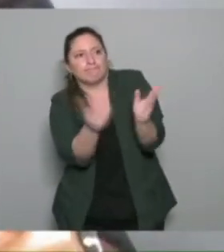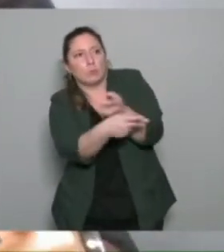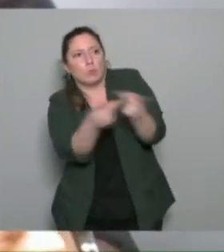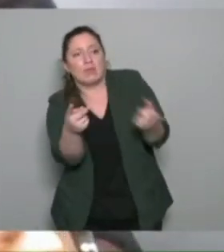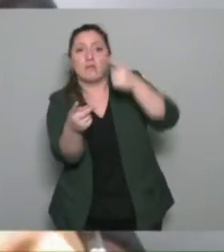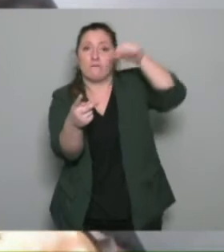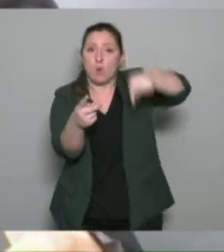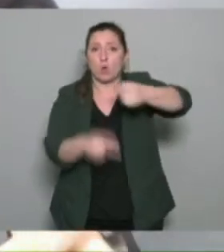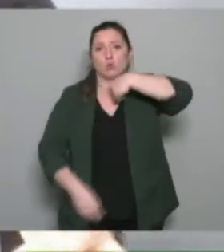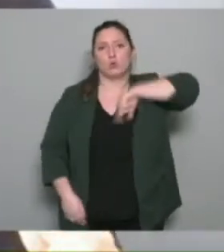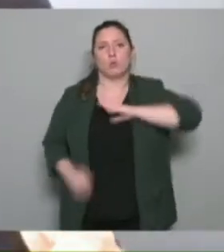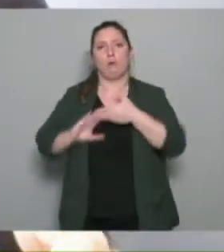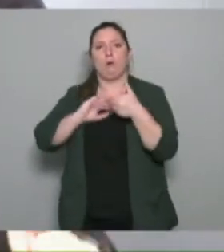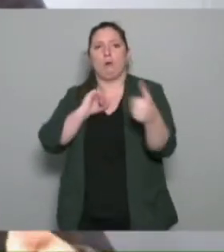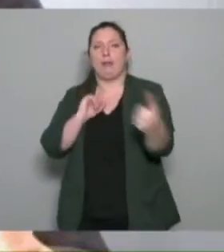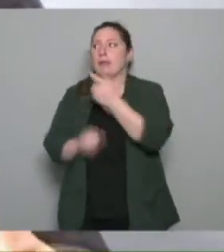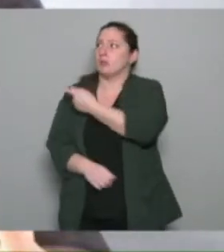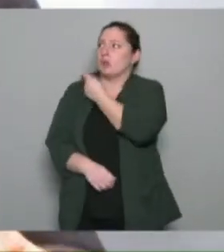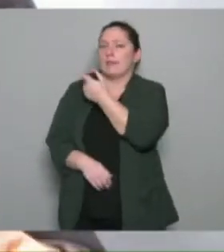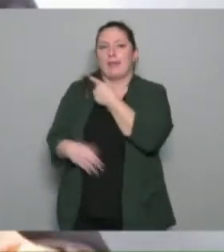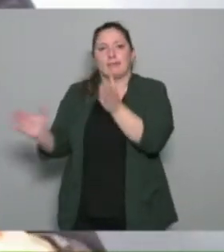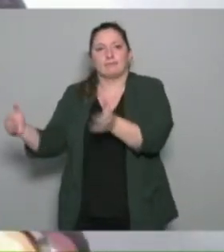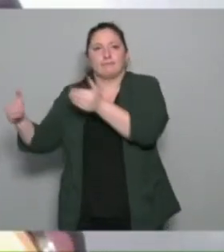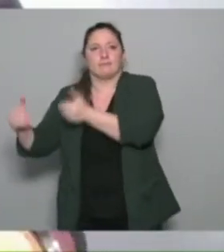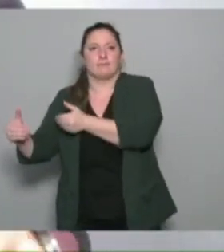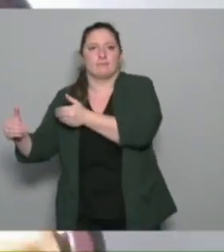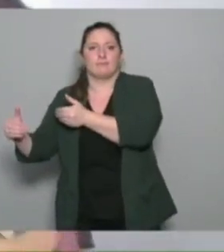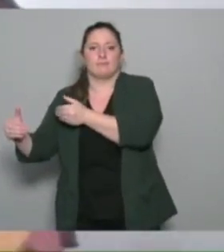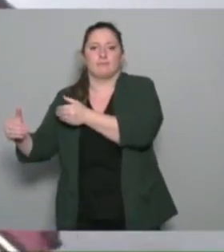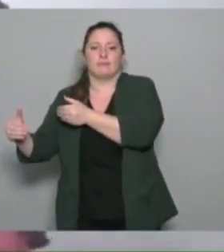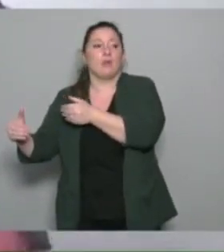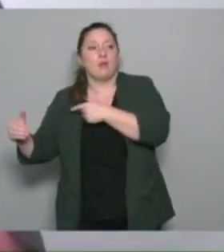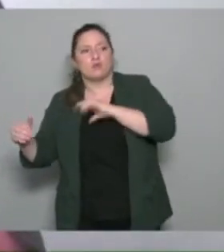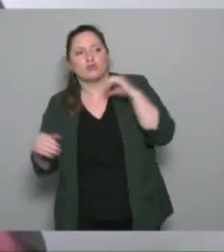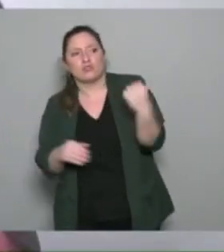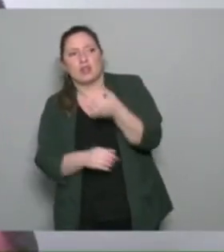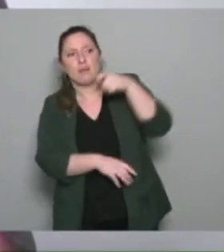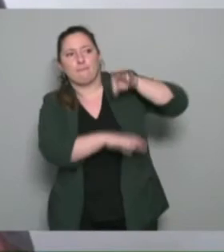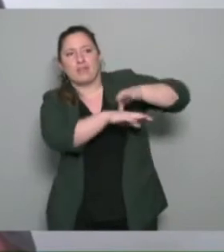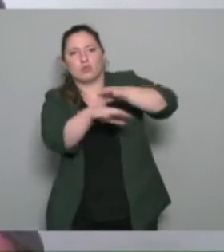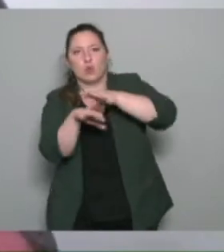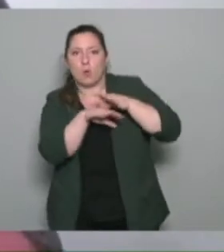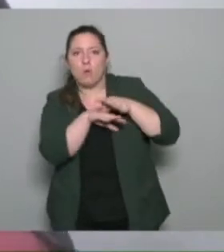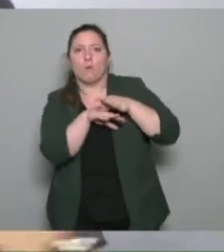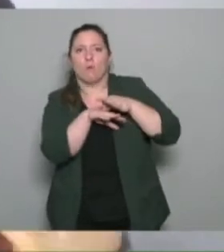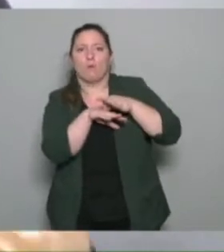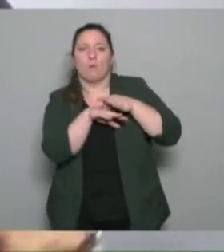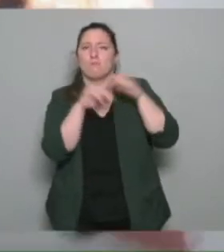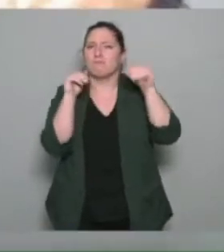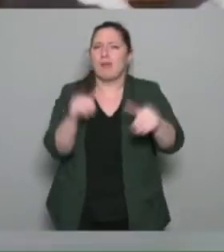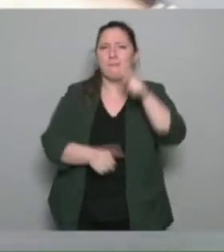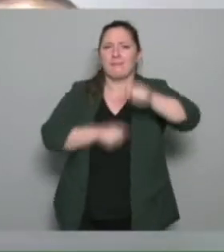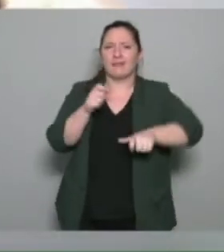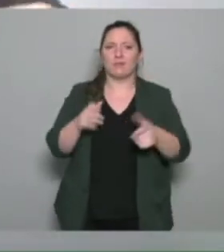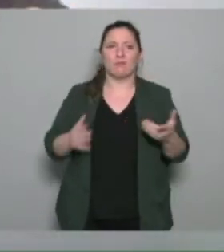médecin veut transmettre à chaque patient et même les personnes sédentaires qui n'ont pas de pathologie